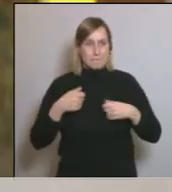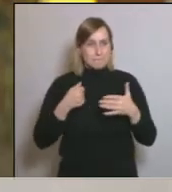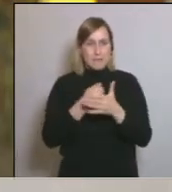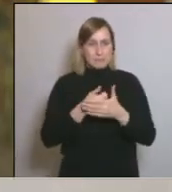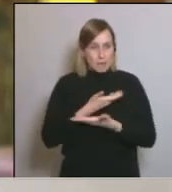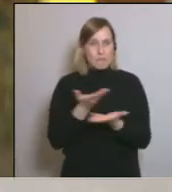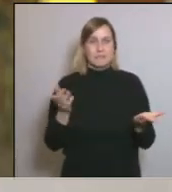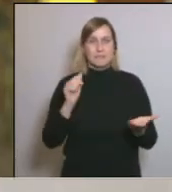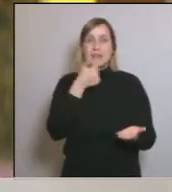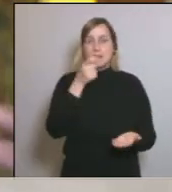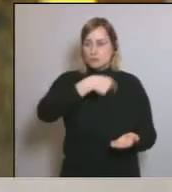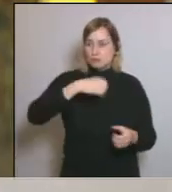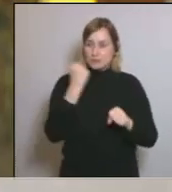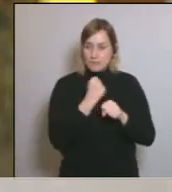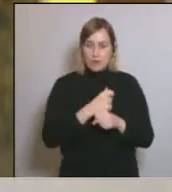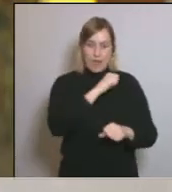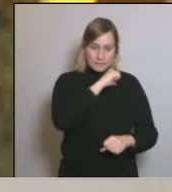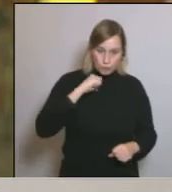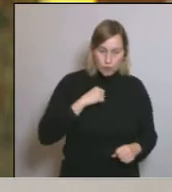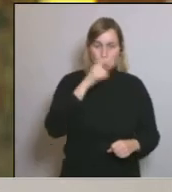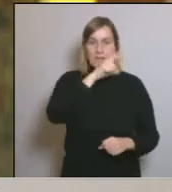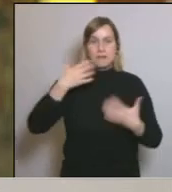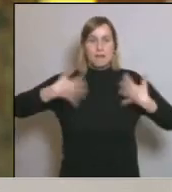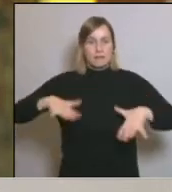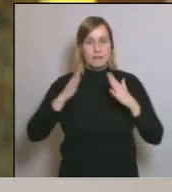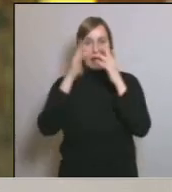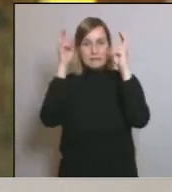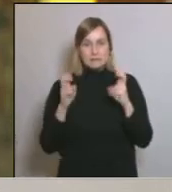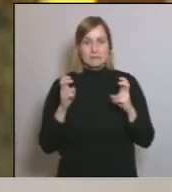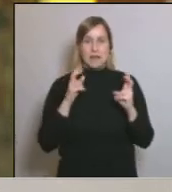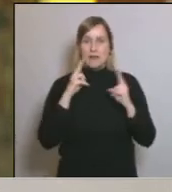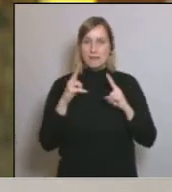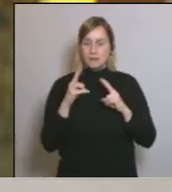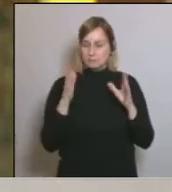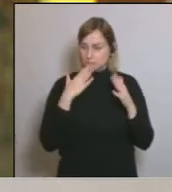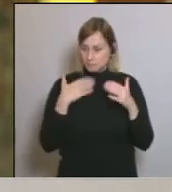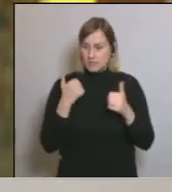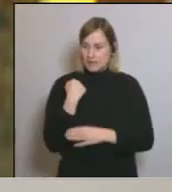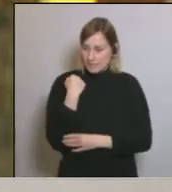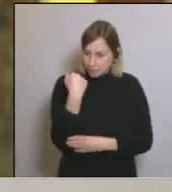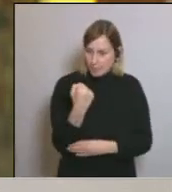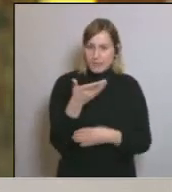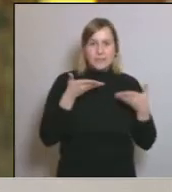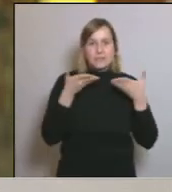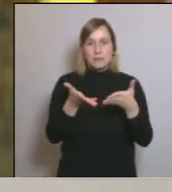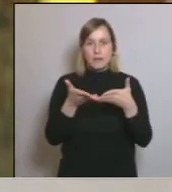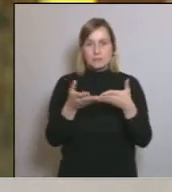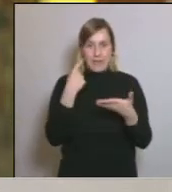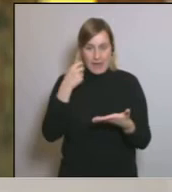als nostres treballadors als autònoms a la gent que s'ha de quedar a casa seva que els acompanyarem que els ajudarem que hi serem